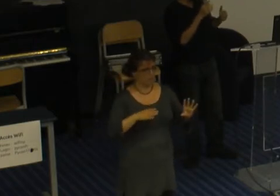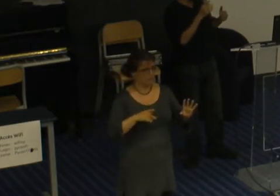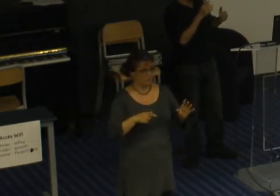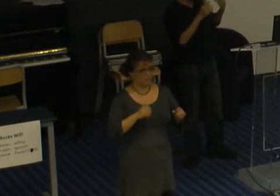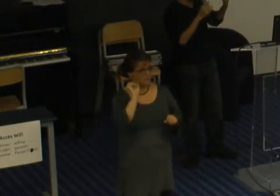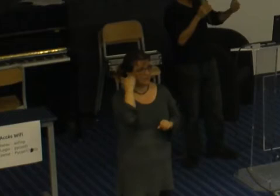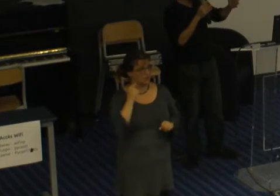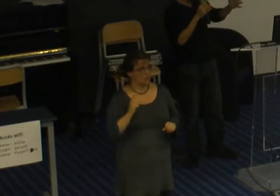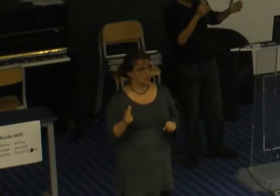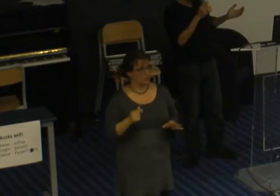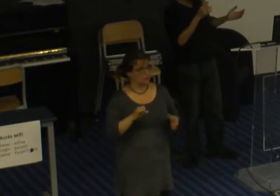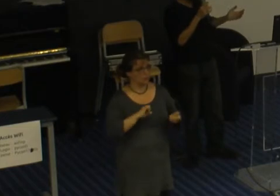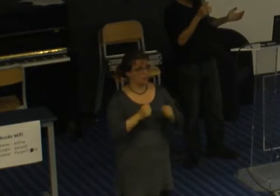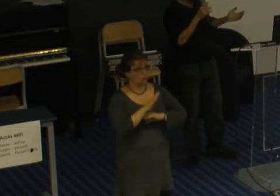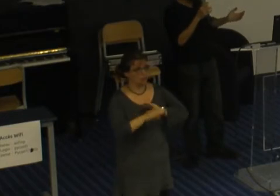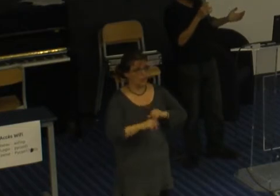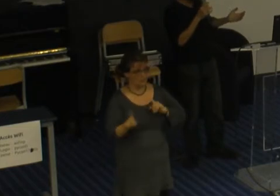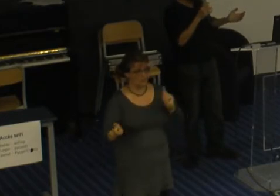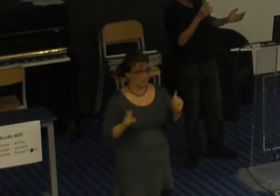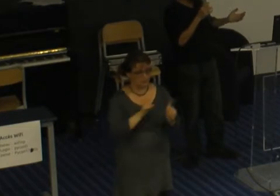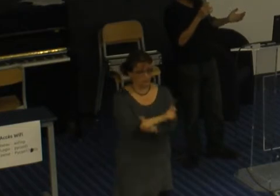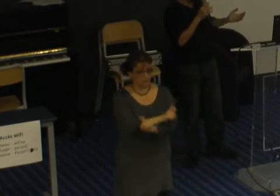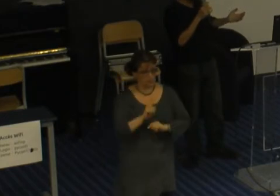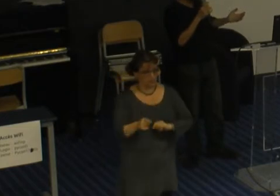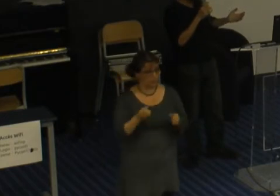stagiaire pour être sûr qu'elle ne soit pas importunée, en fait.